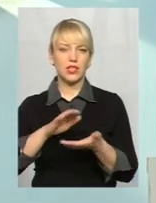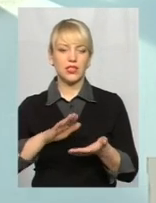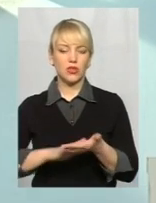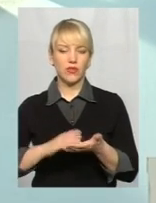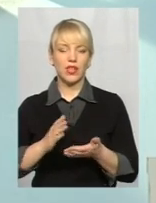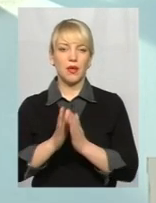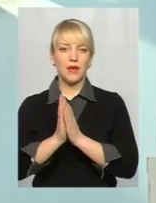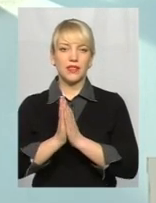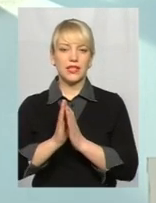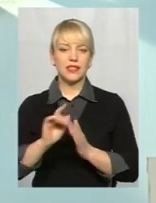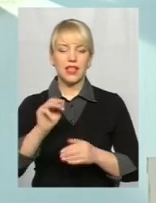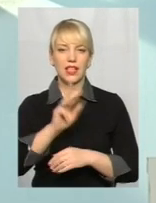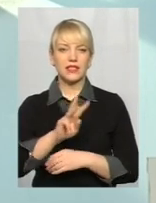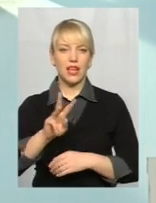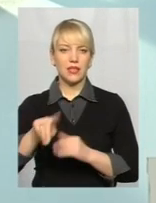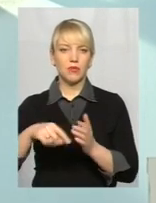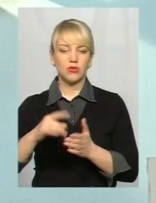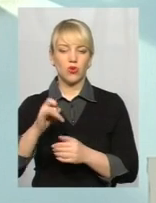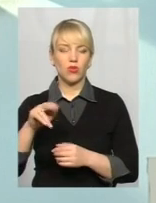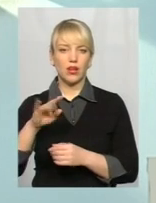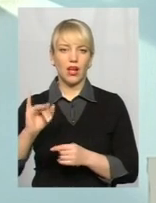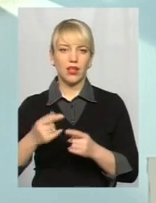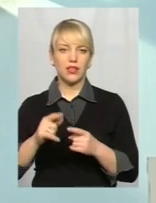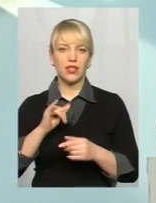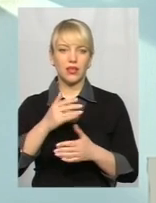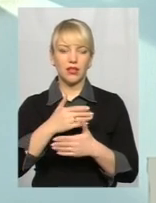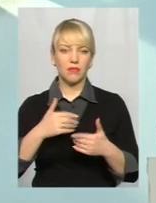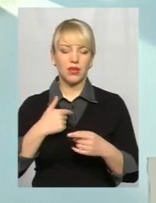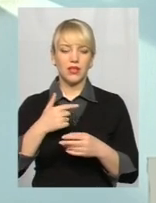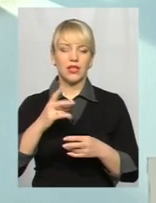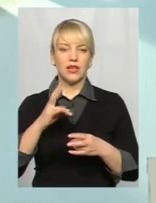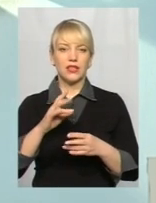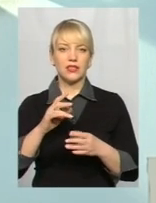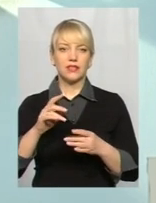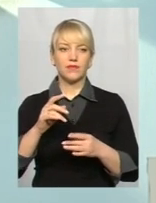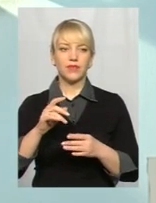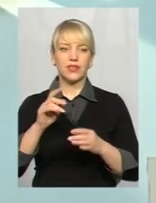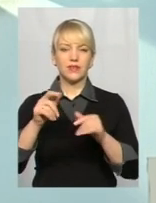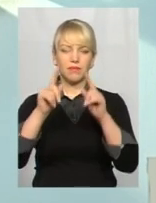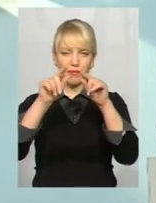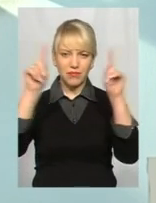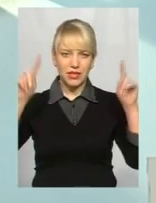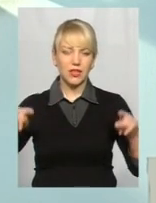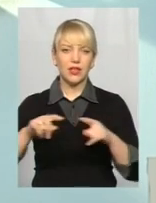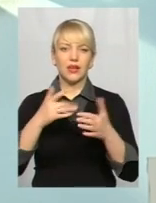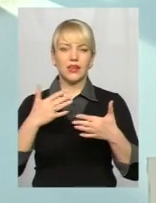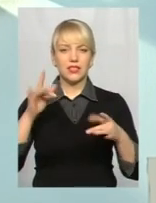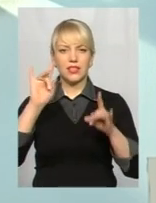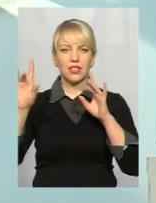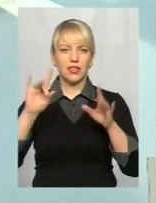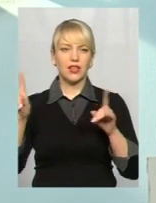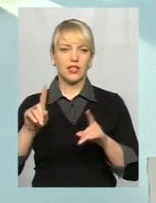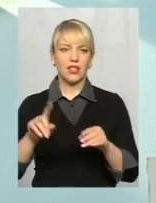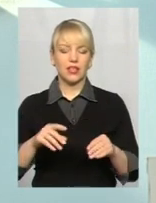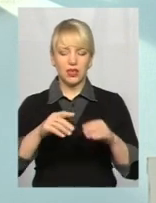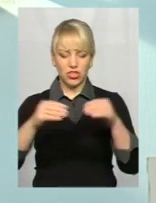ради. І так само ми вивчаючи розміщення і сіті-лайтів, і бікбордів, і штендерів, які так само підприємці виставляють